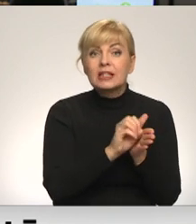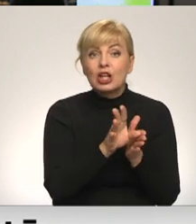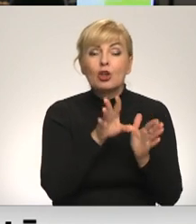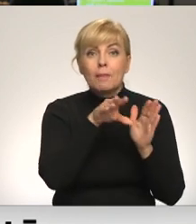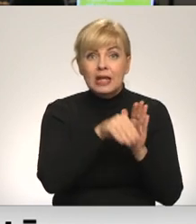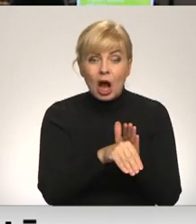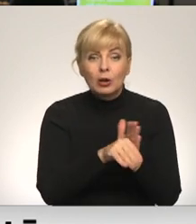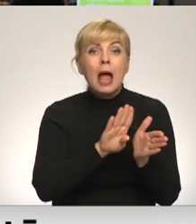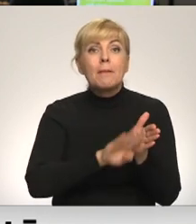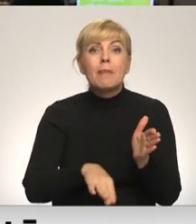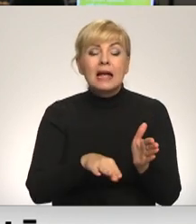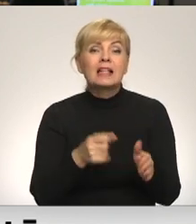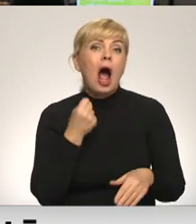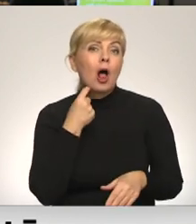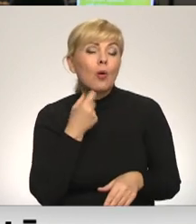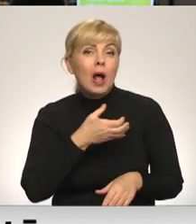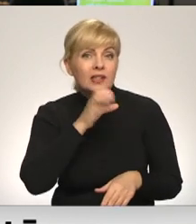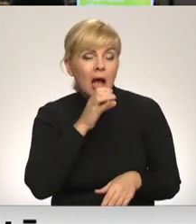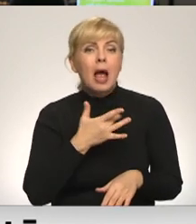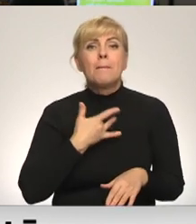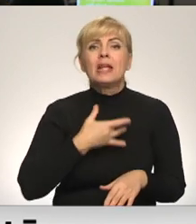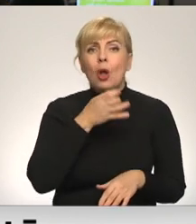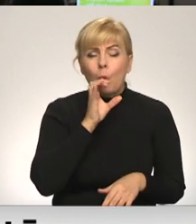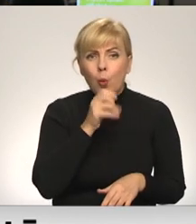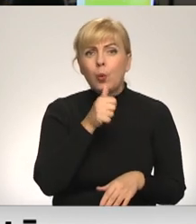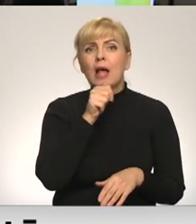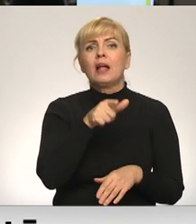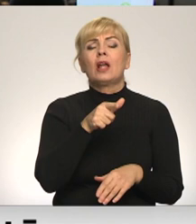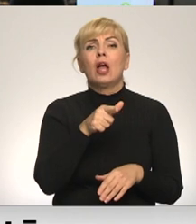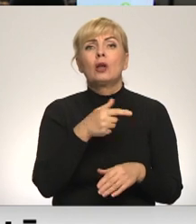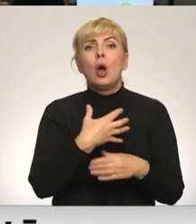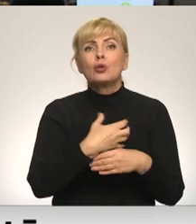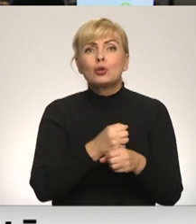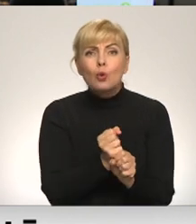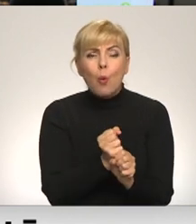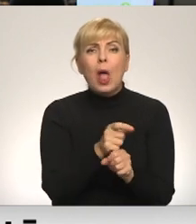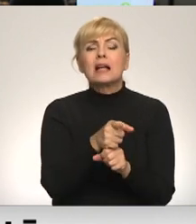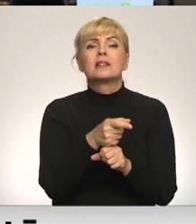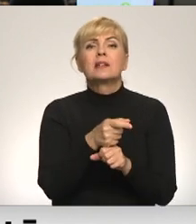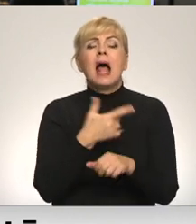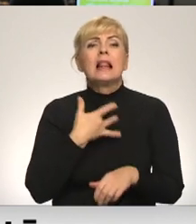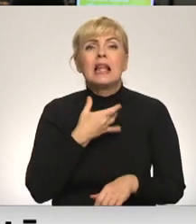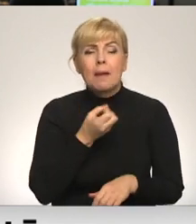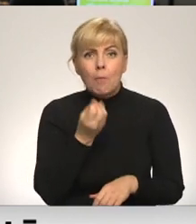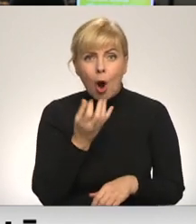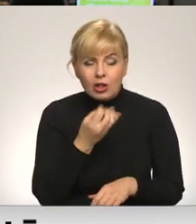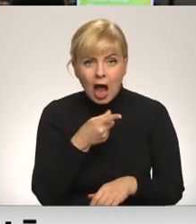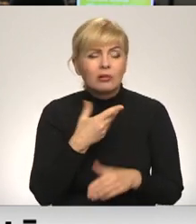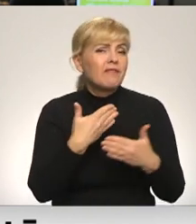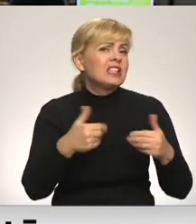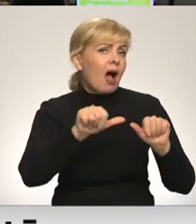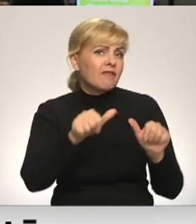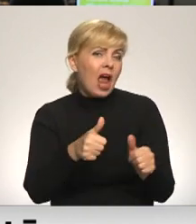visi veidi bezoholskie dzērieni, minerālu ūdeņi, ūdeņi, sulas, limonādes, visi veidi alus.